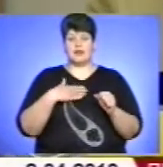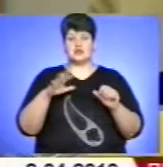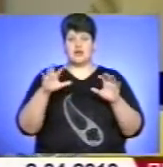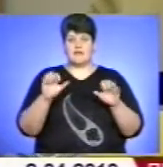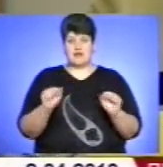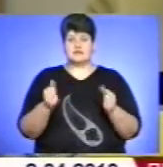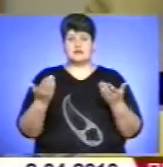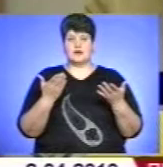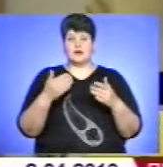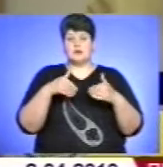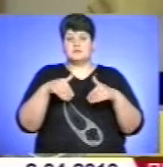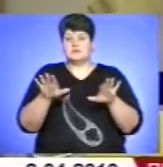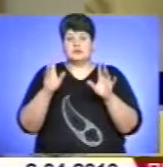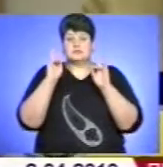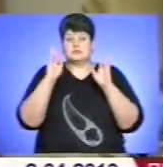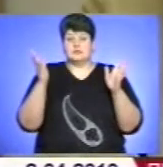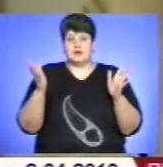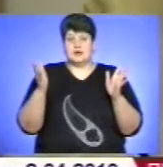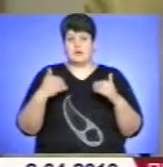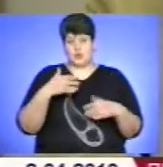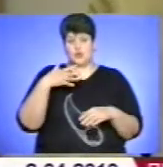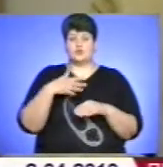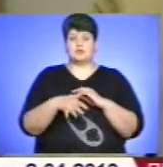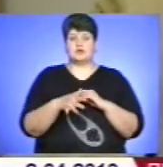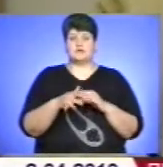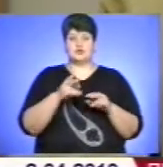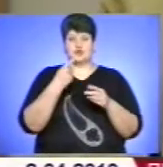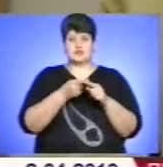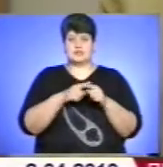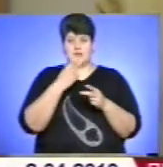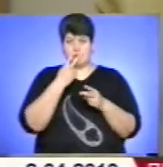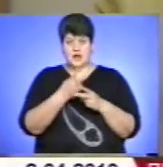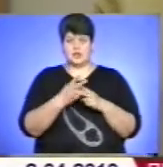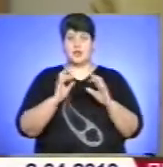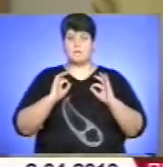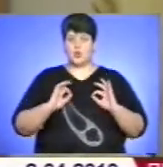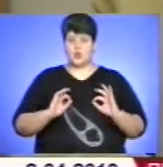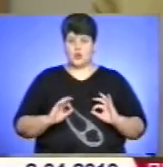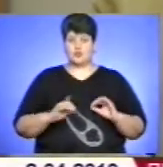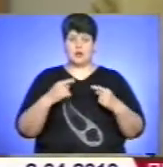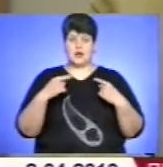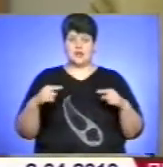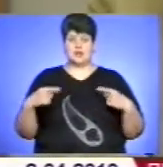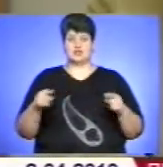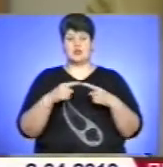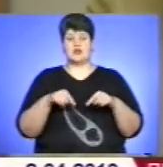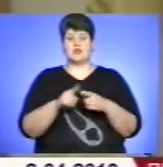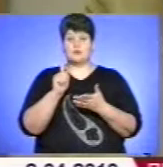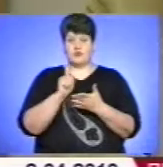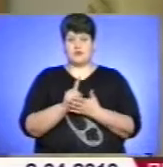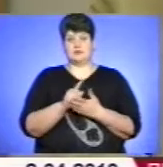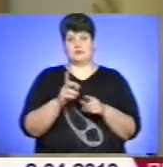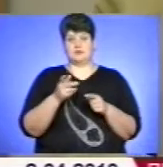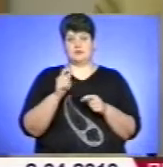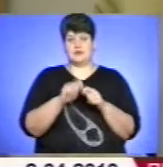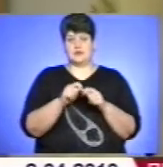пішла в нікуди. І ми розуміємо, що це бачила і прокуратура, і інші органи, які б мали реагувати на